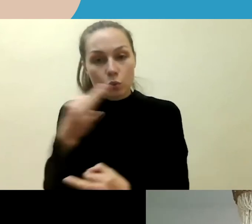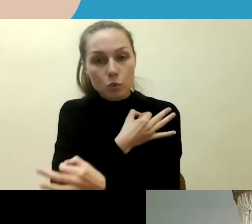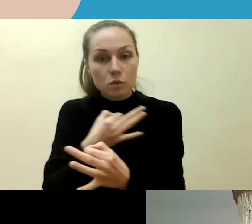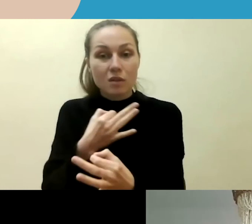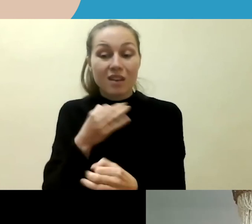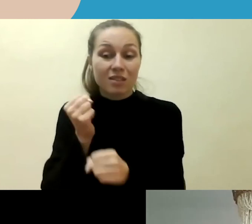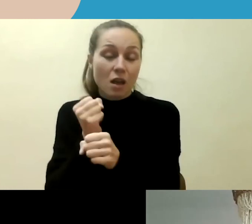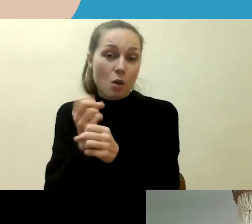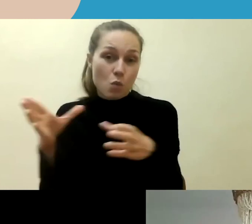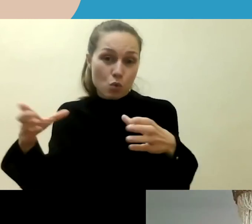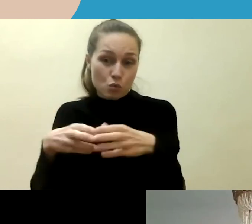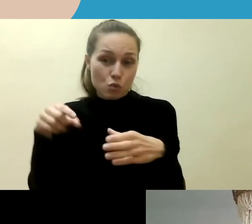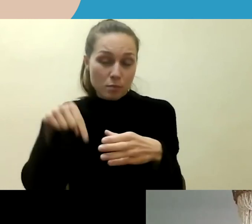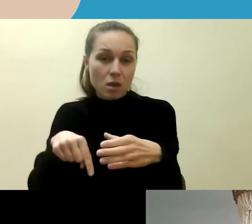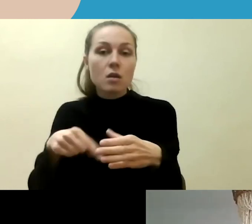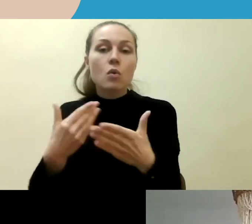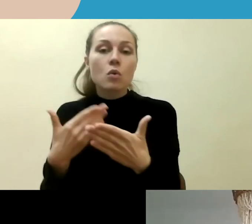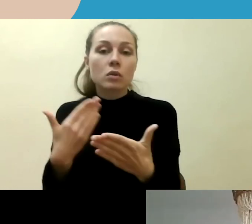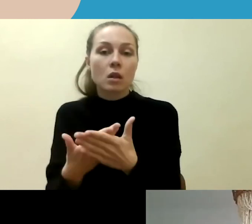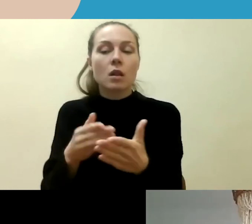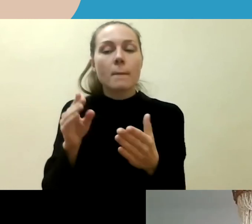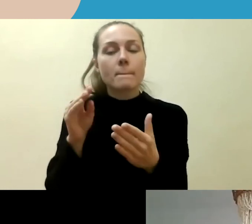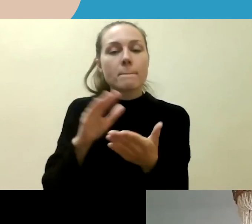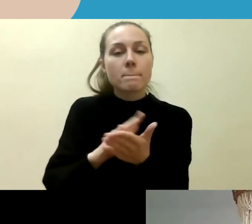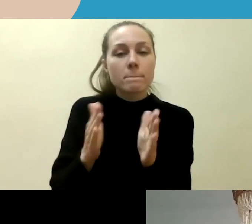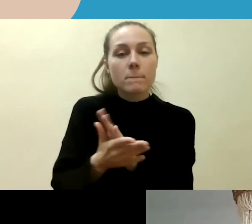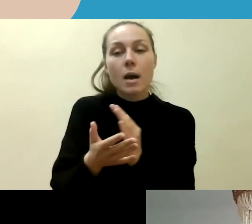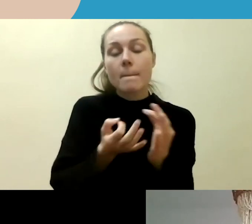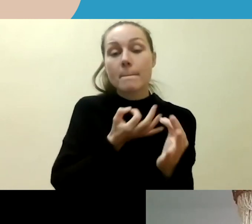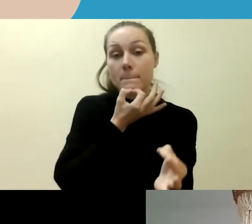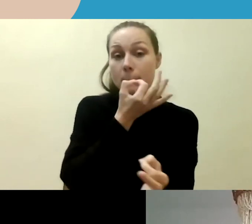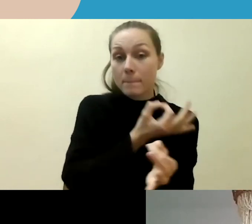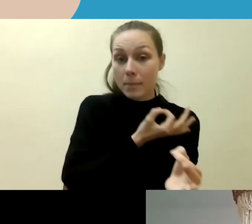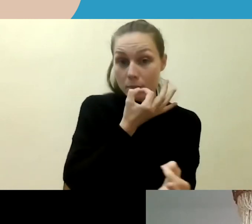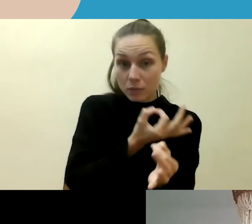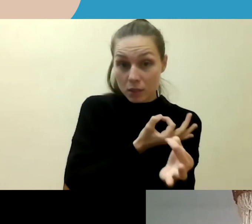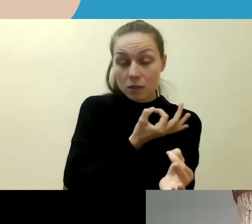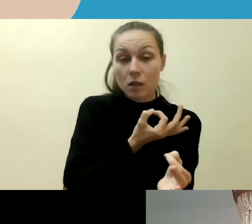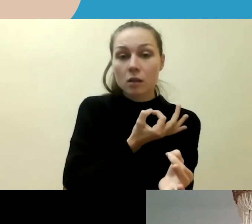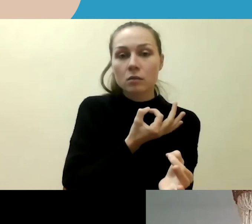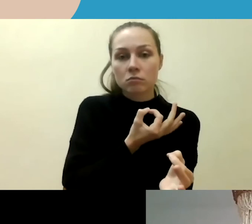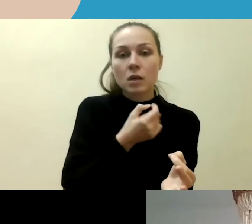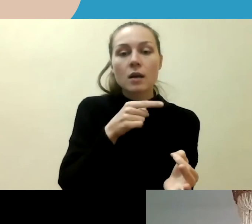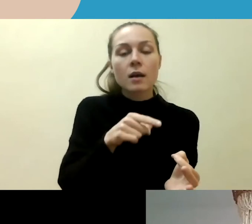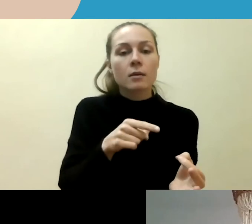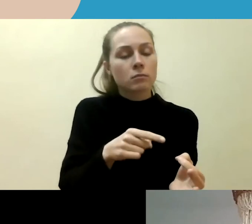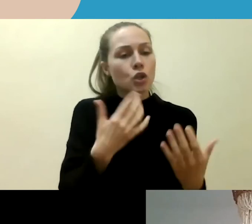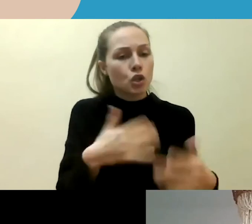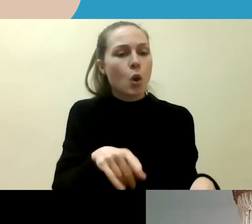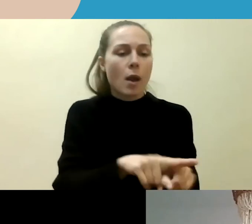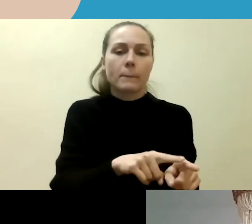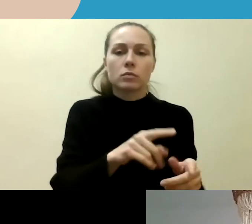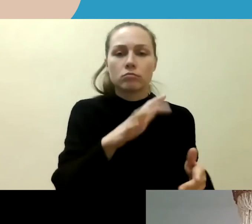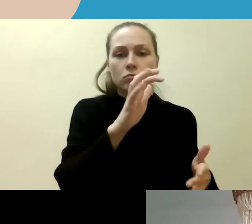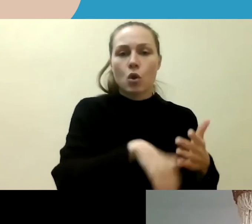grupėje vyksta dėl parengimo, kurie pasisakymai galėtų būti, kuriems pasakymams galėtų būti laikomi kaip nusižengimai ir jiems